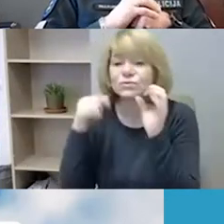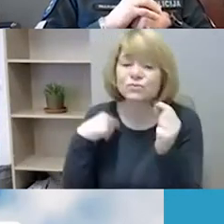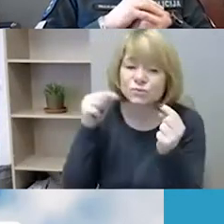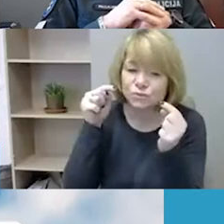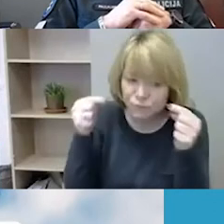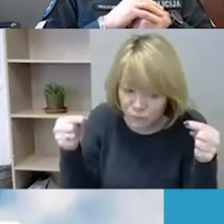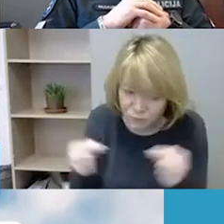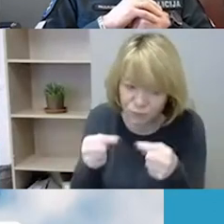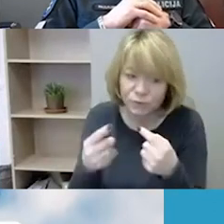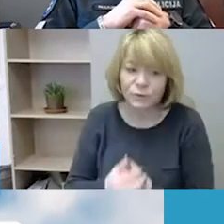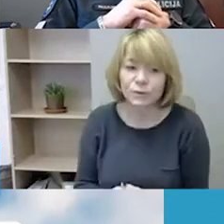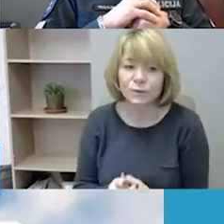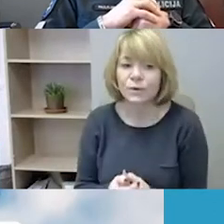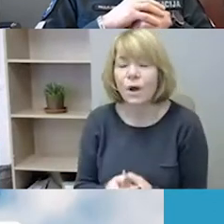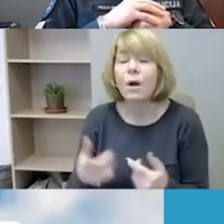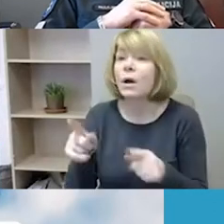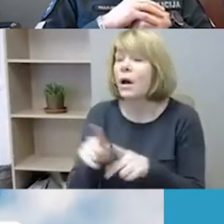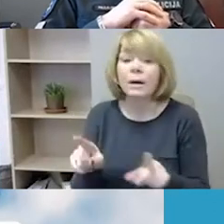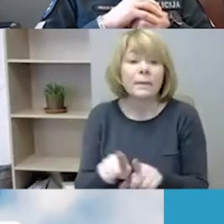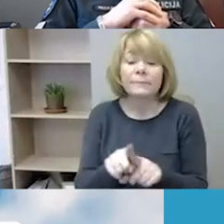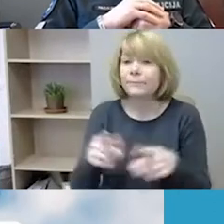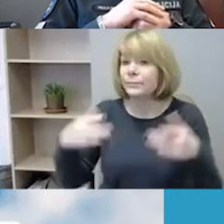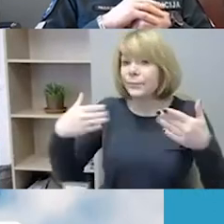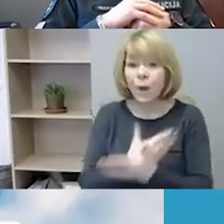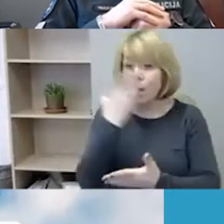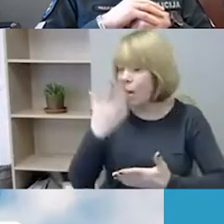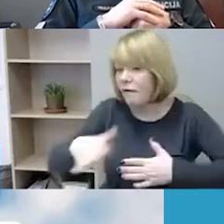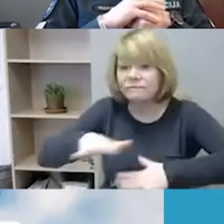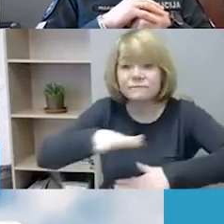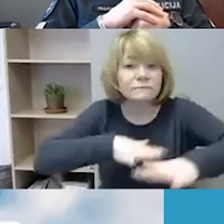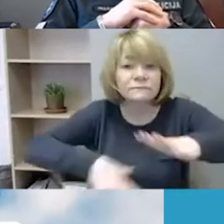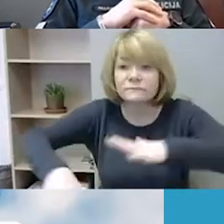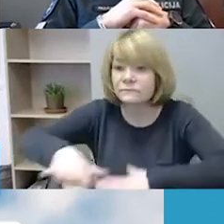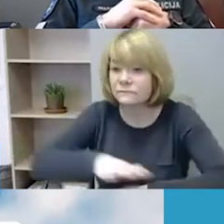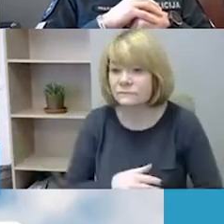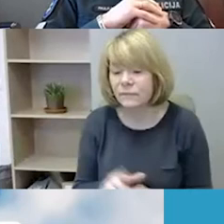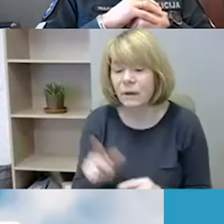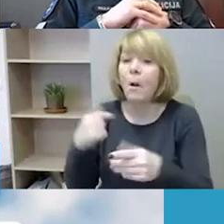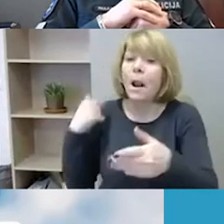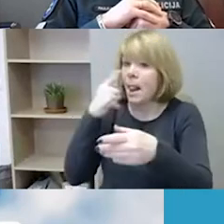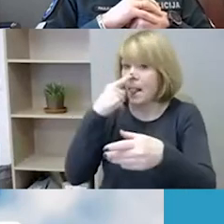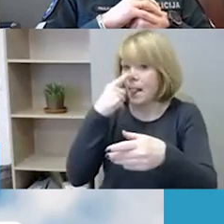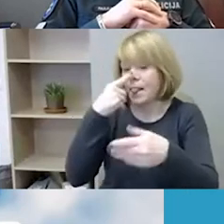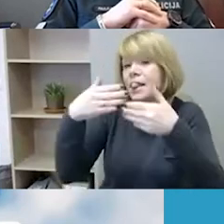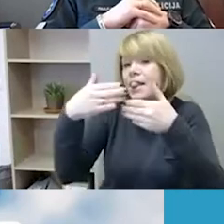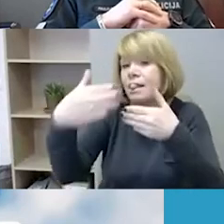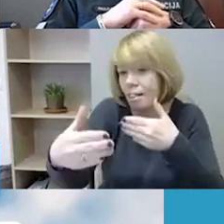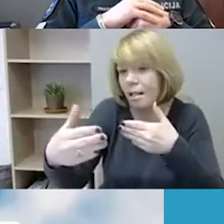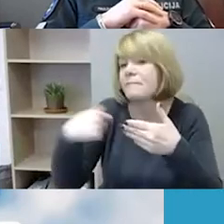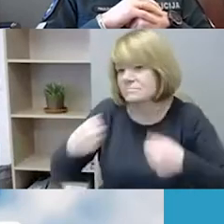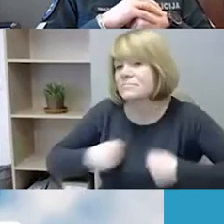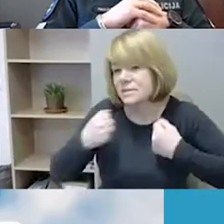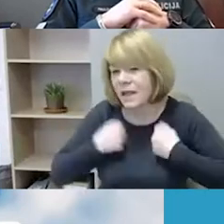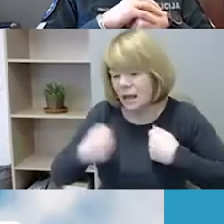Tikrai nauja veikla, kuria mes labai artinausių metų planuojame įgyventinti ir